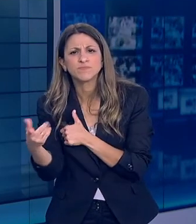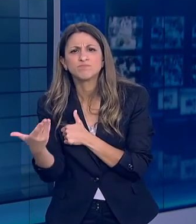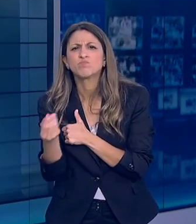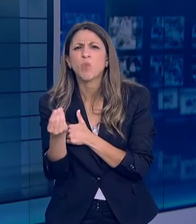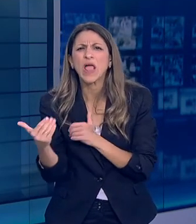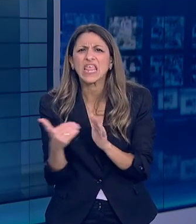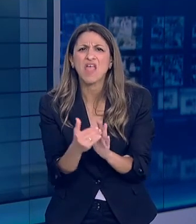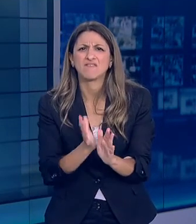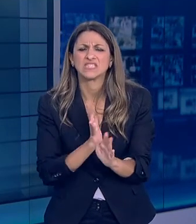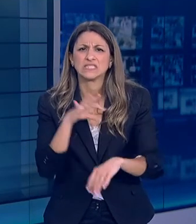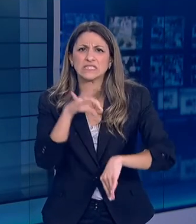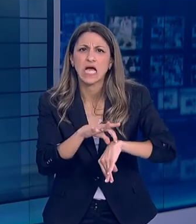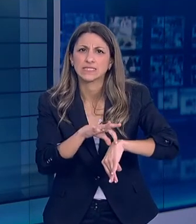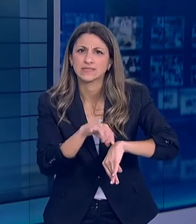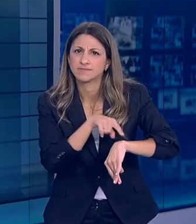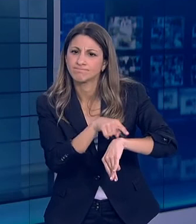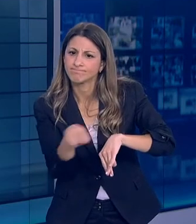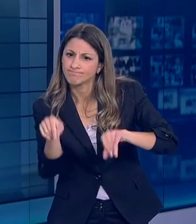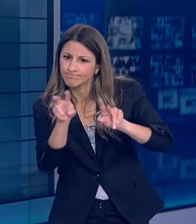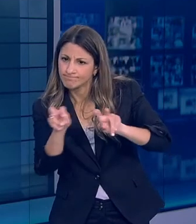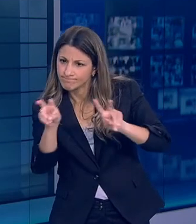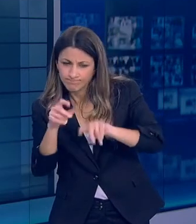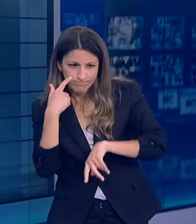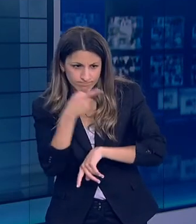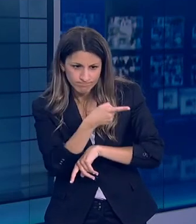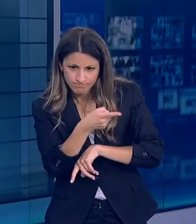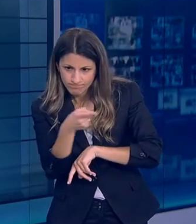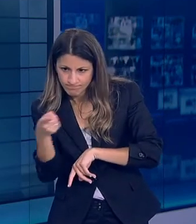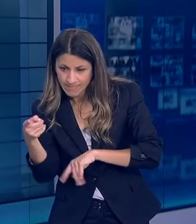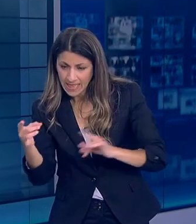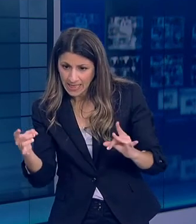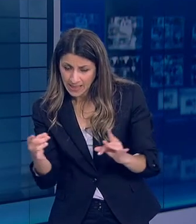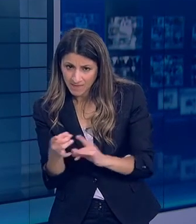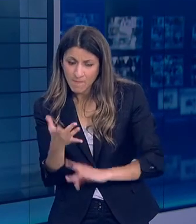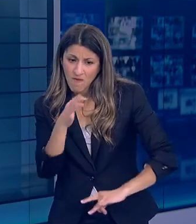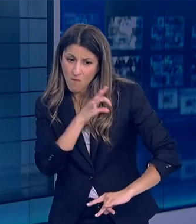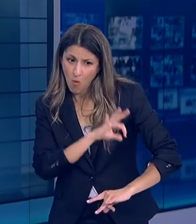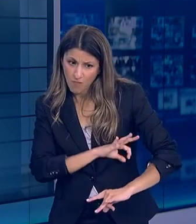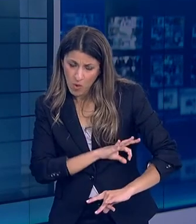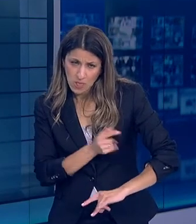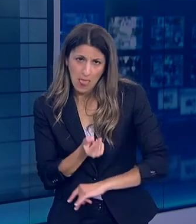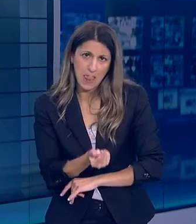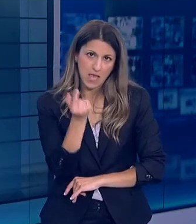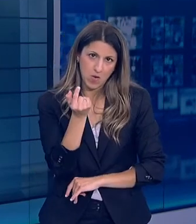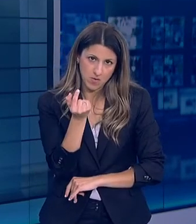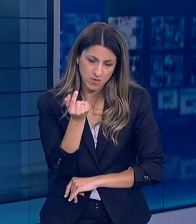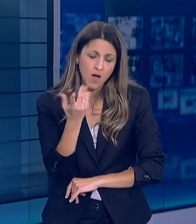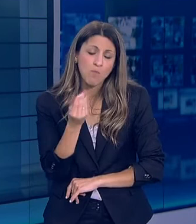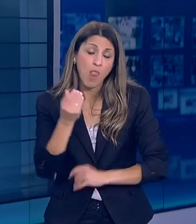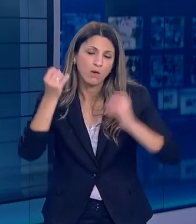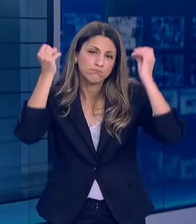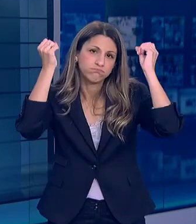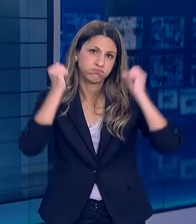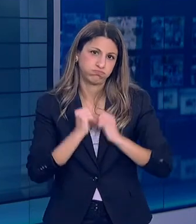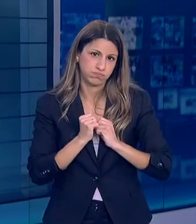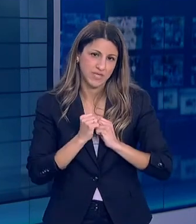ασθενείς Η οποία βλέπει ότι Η βλάδη μάλλον παρά το όφελος Υπερέχουν στη χρήση της χλωροκίνης Και της